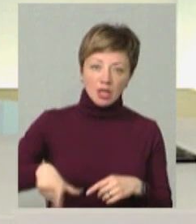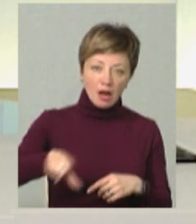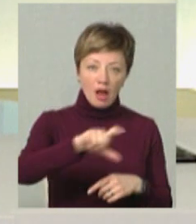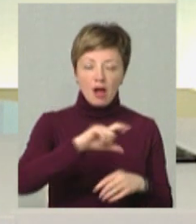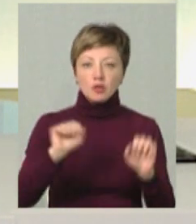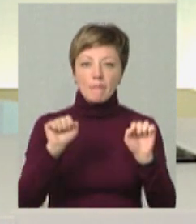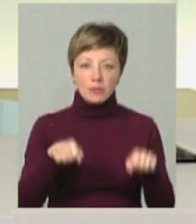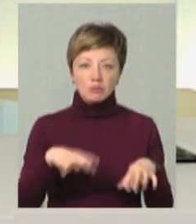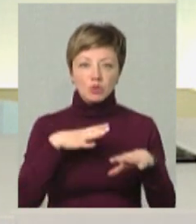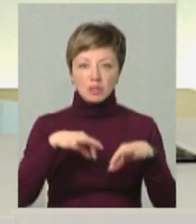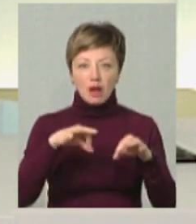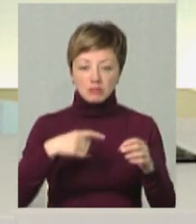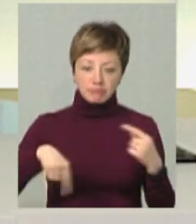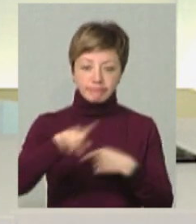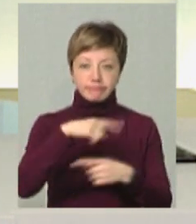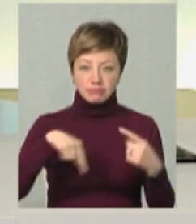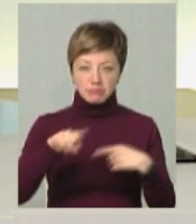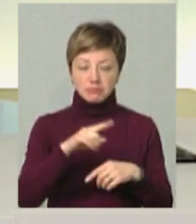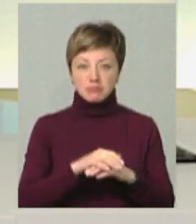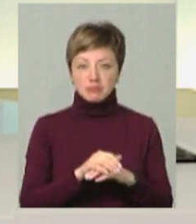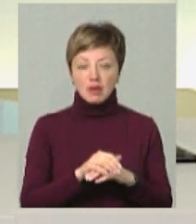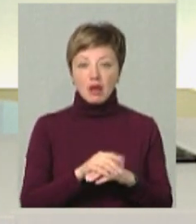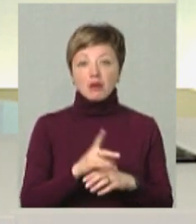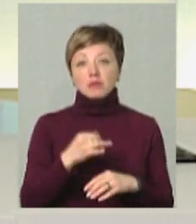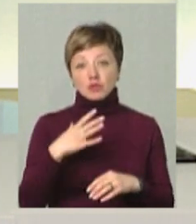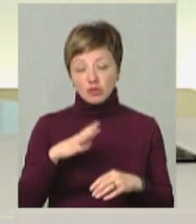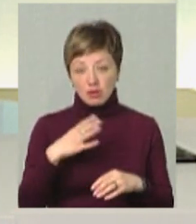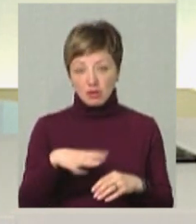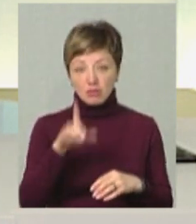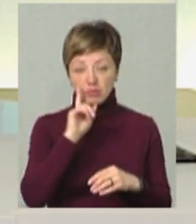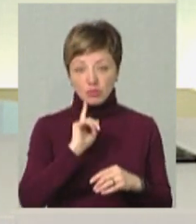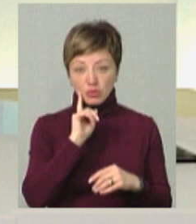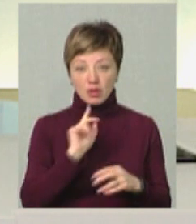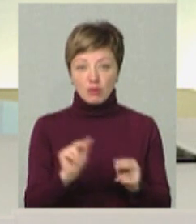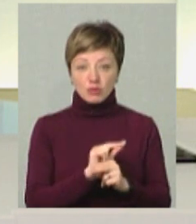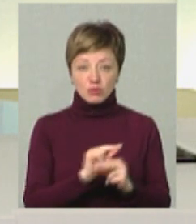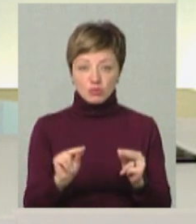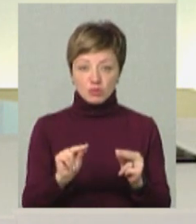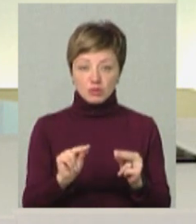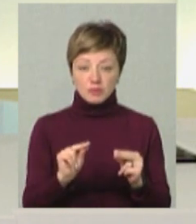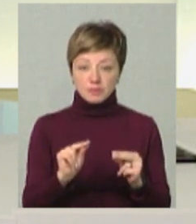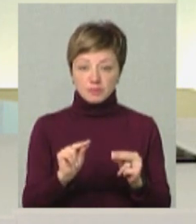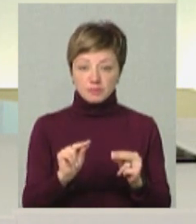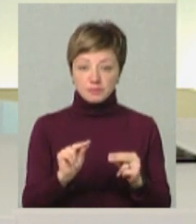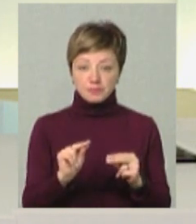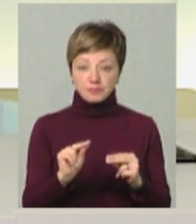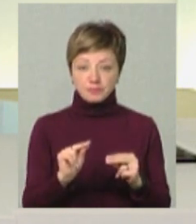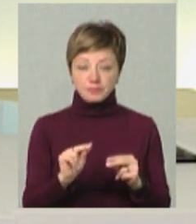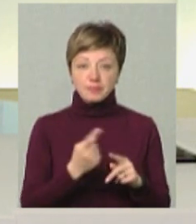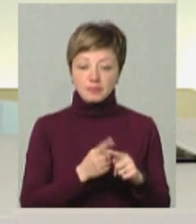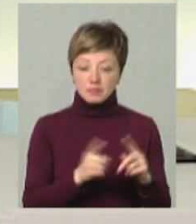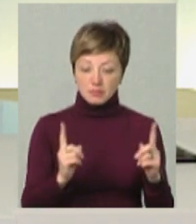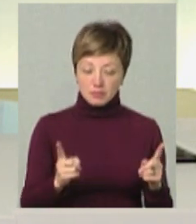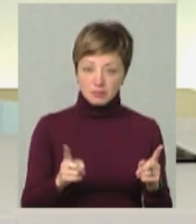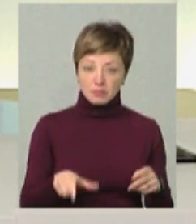пустити, якби, транспорт, дати можливість об'їзду. Ми дочекалися, поки, якби, відремонтується, якби, ця ділянка